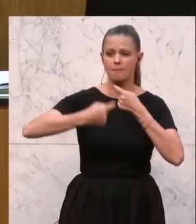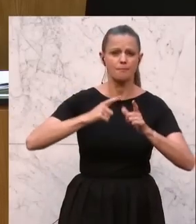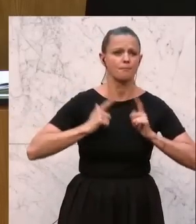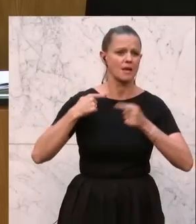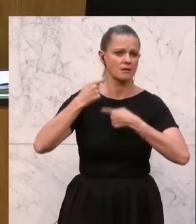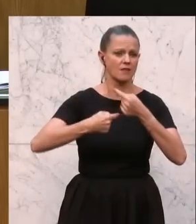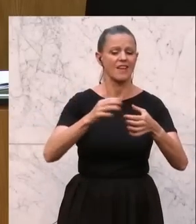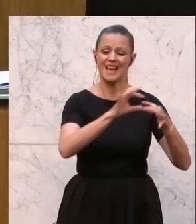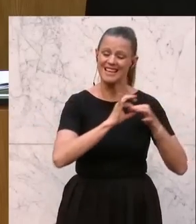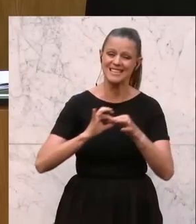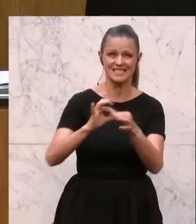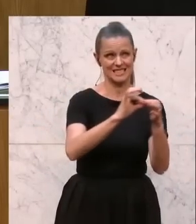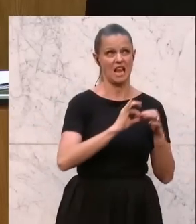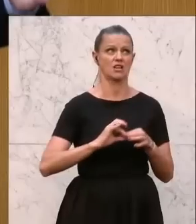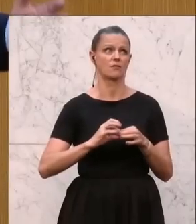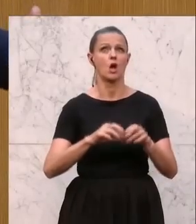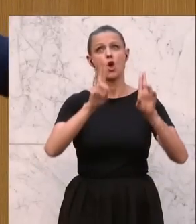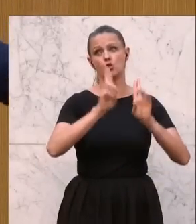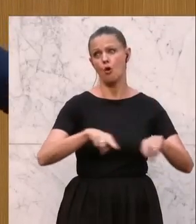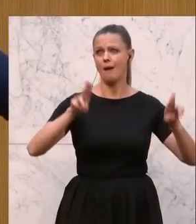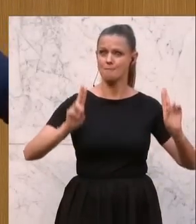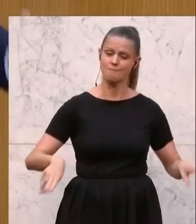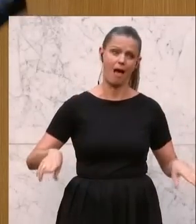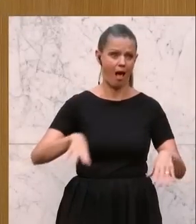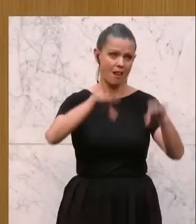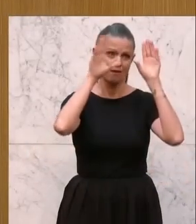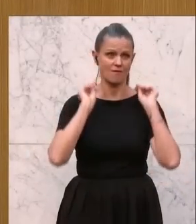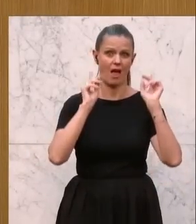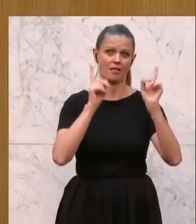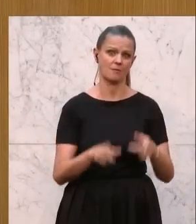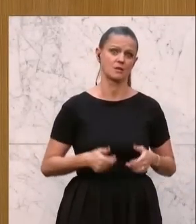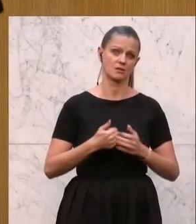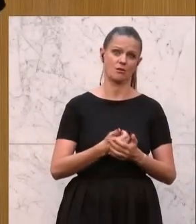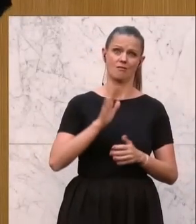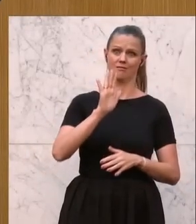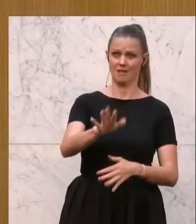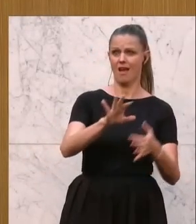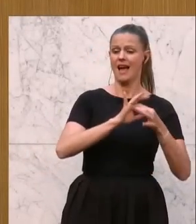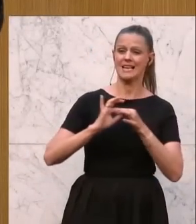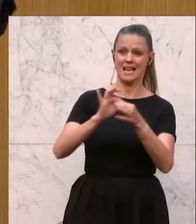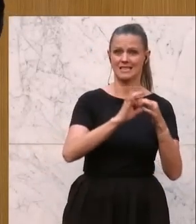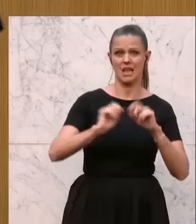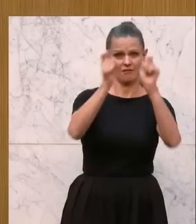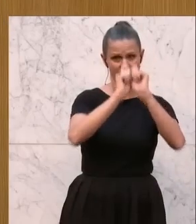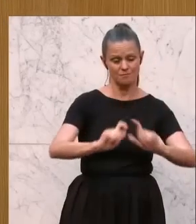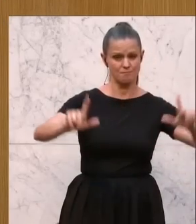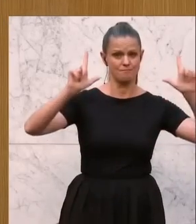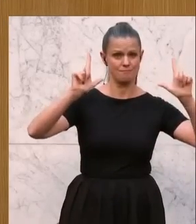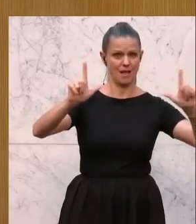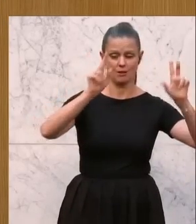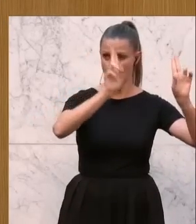als gesellschaftliche Normalität wahrnehmen. Das ist Ihr gesellschaftliche